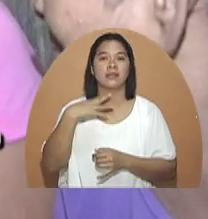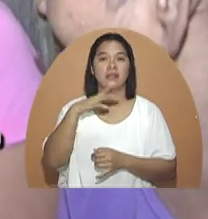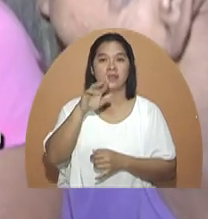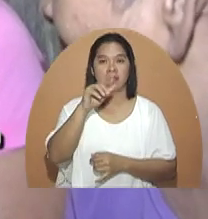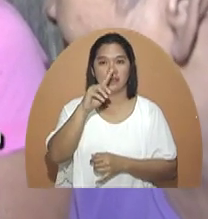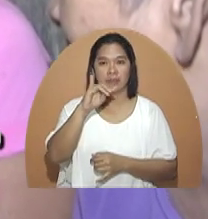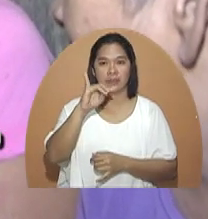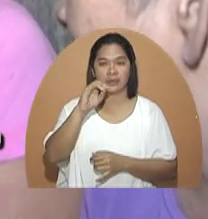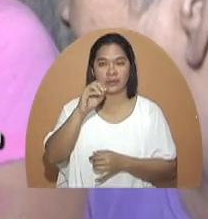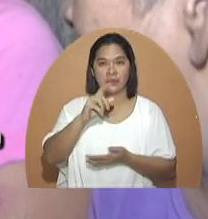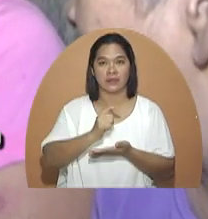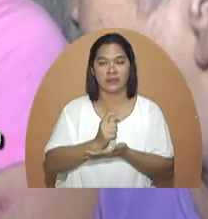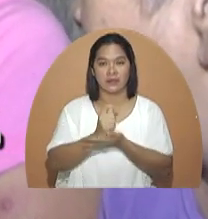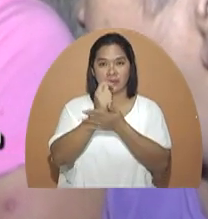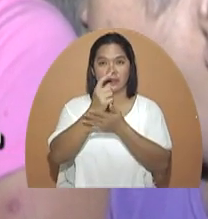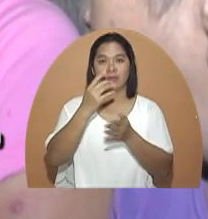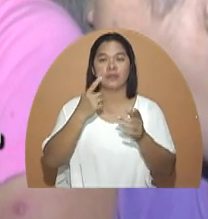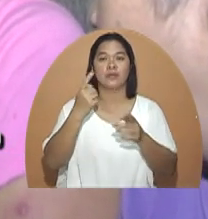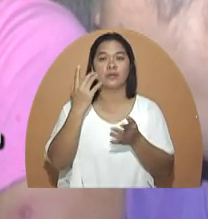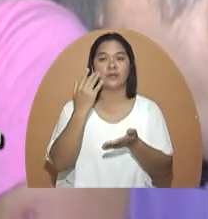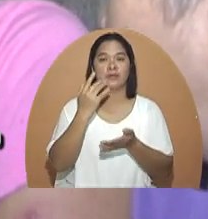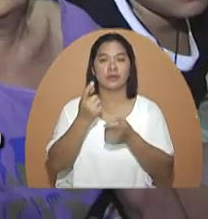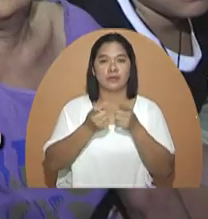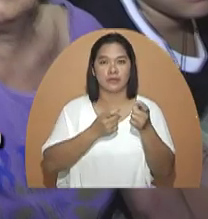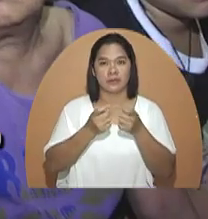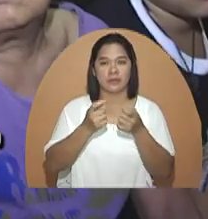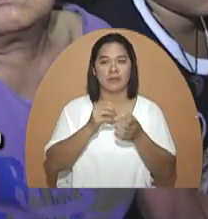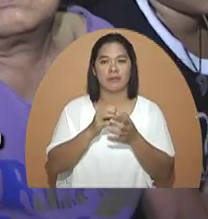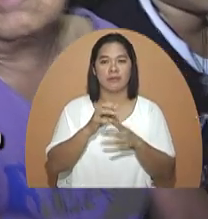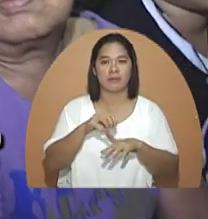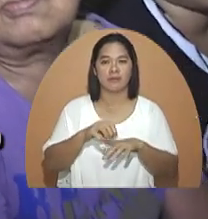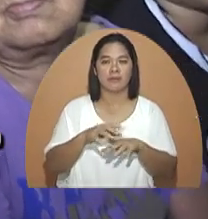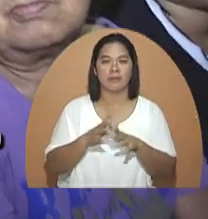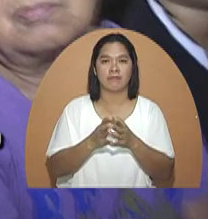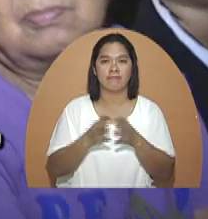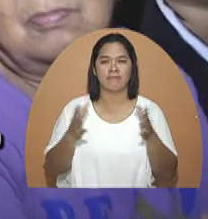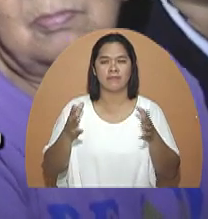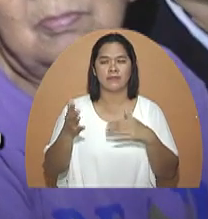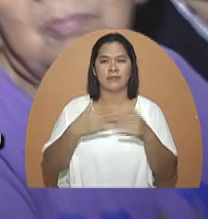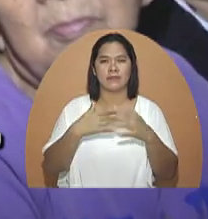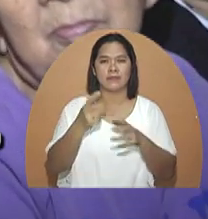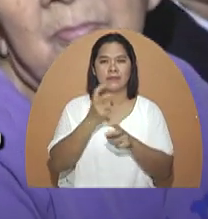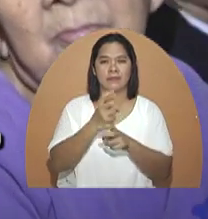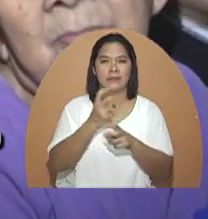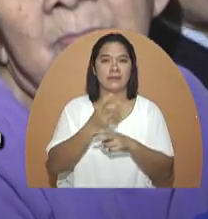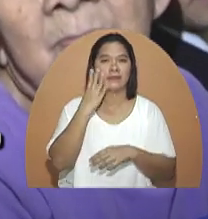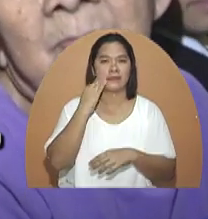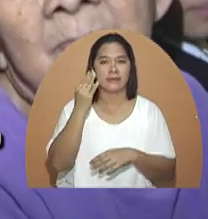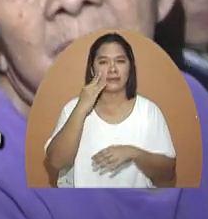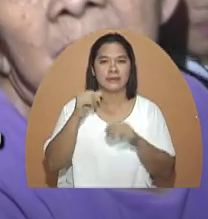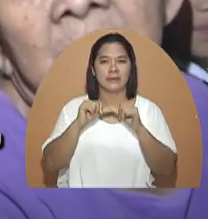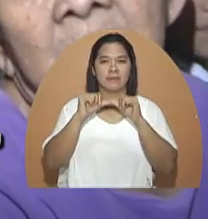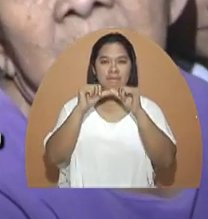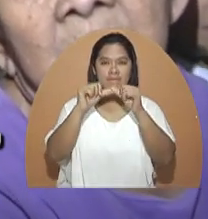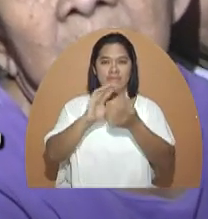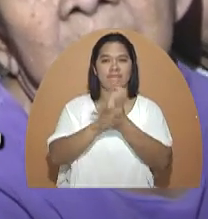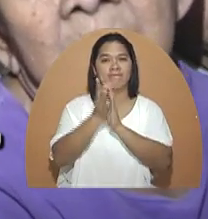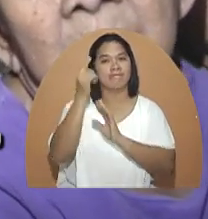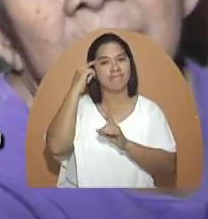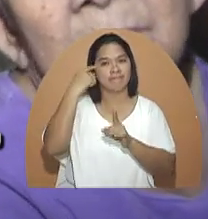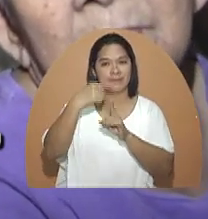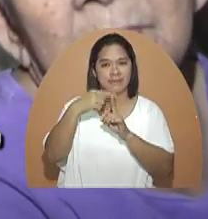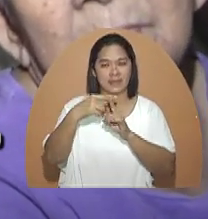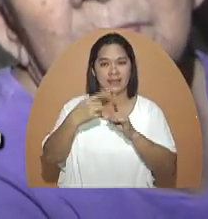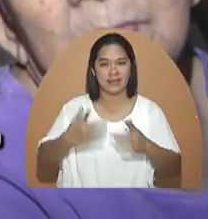para naman may iwasan ang paglaki nito. Kahit gaano kahirap ang kanilang pinagdaraanan, patuloy pa rin nagiging